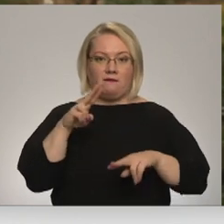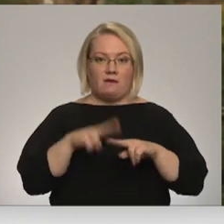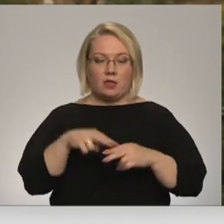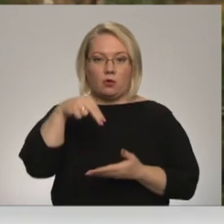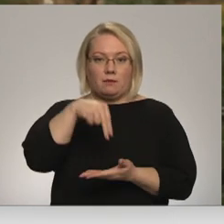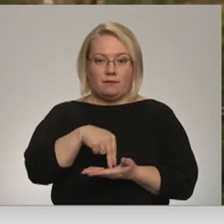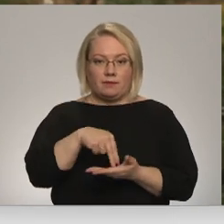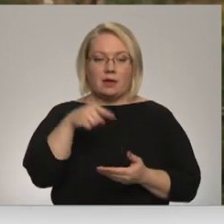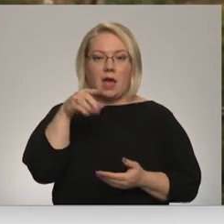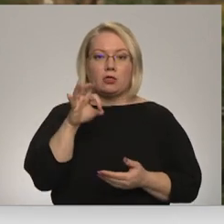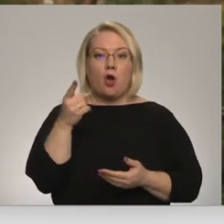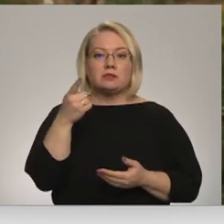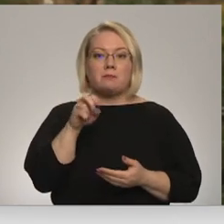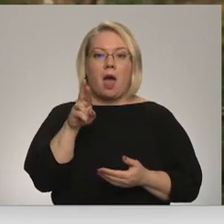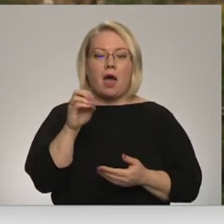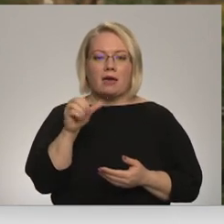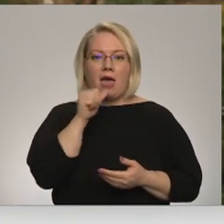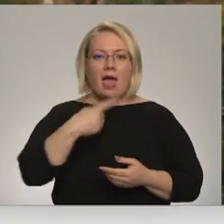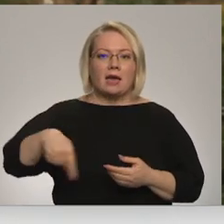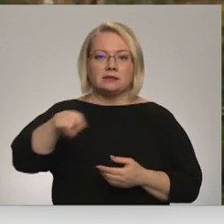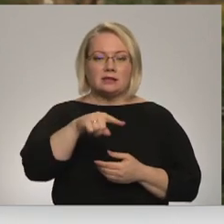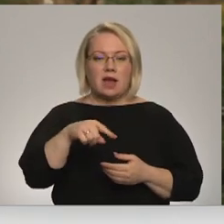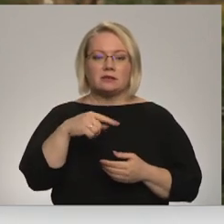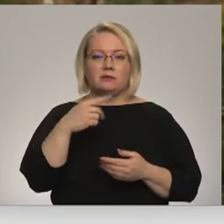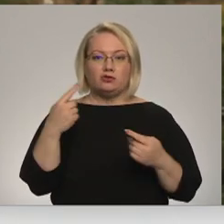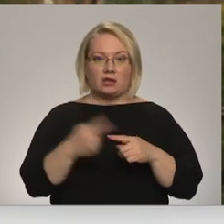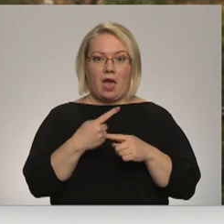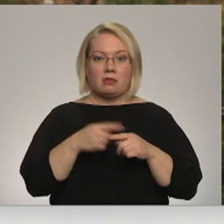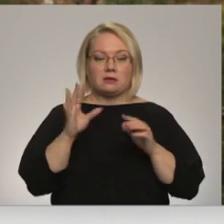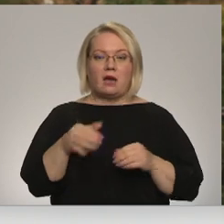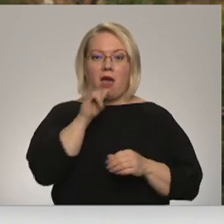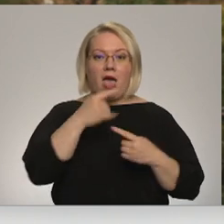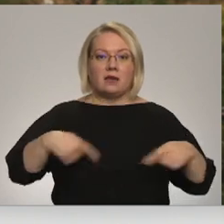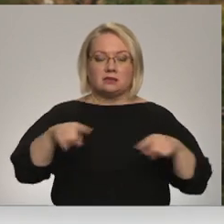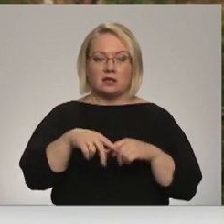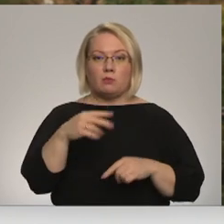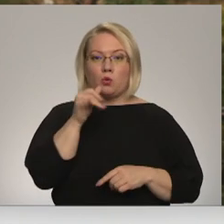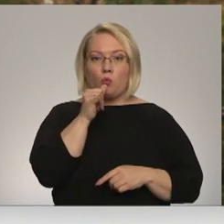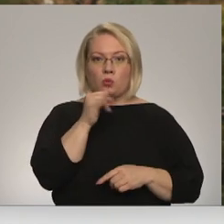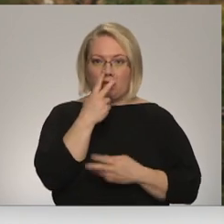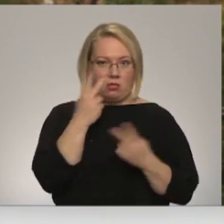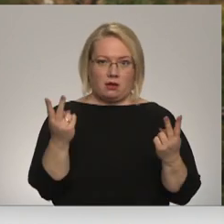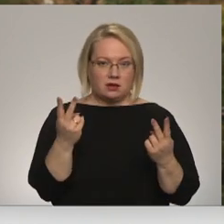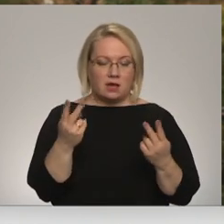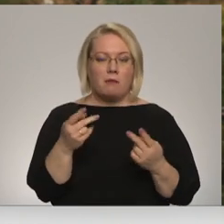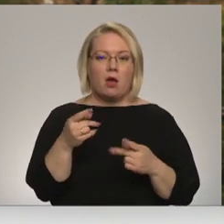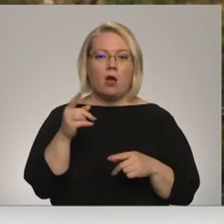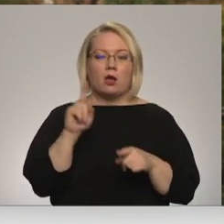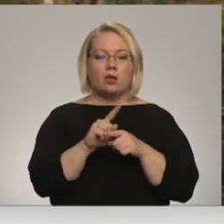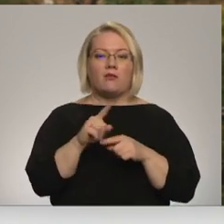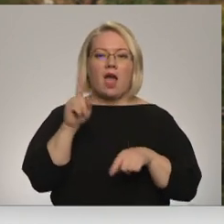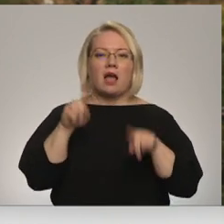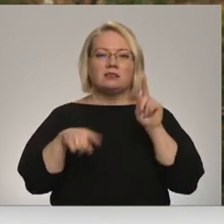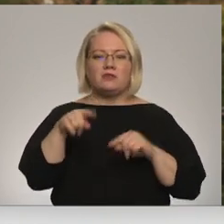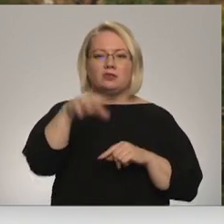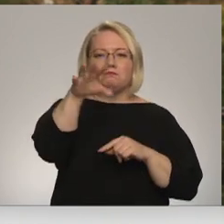Tosmars ezars. Pats ezars kā tāds, kā publiskais ūdens. Mēs redzam no ezarmu praktiski neko neredzam. Kaut atsevišķis lāms ir